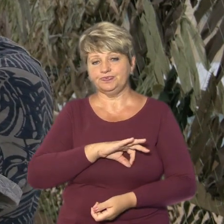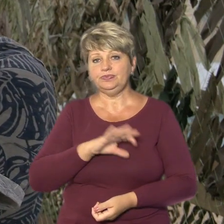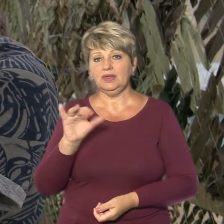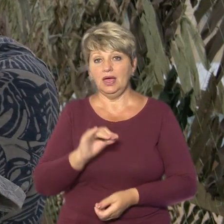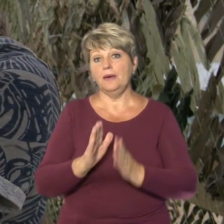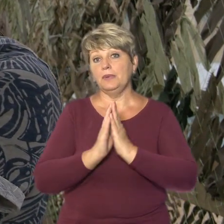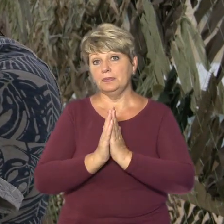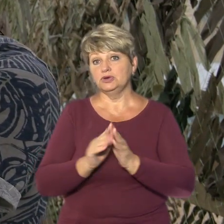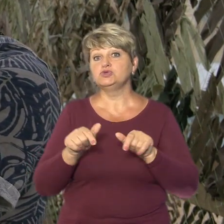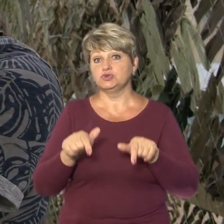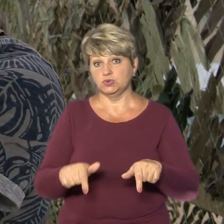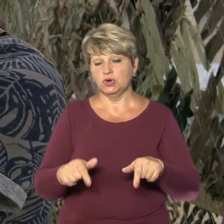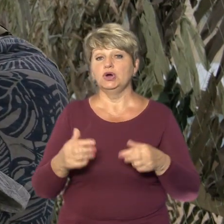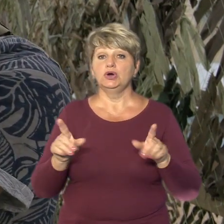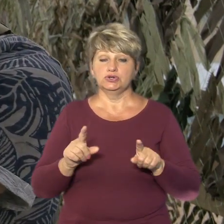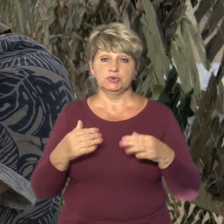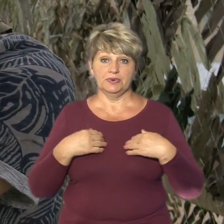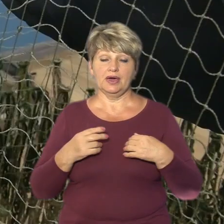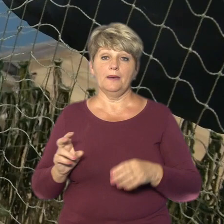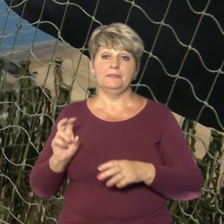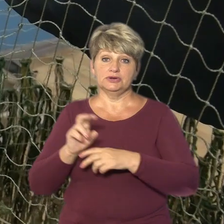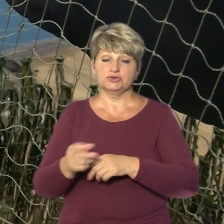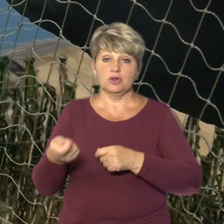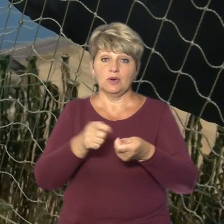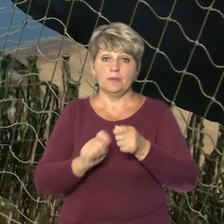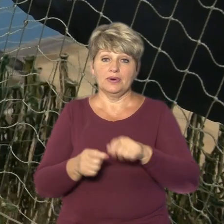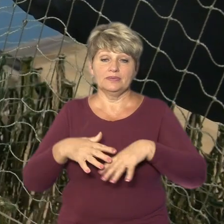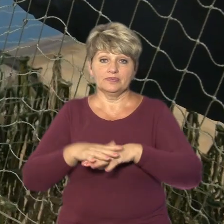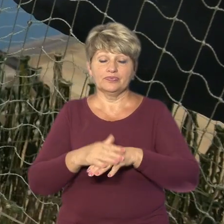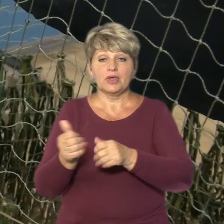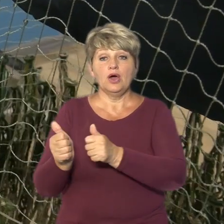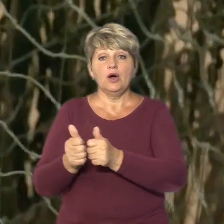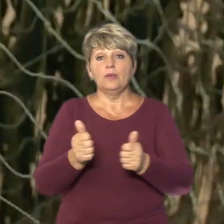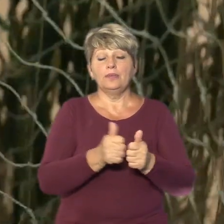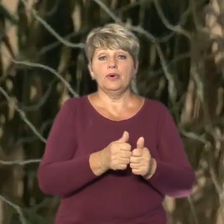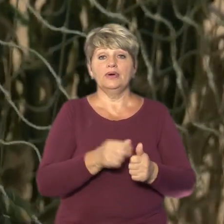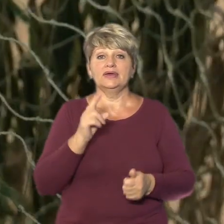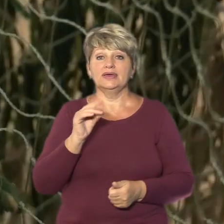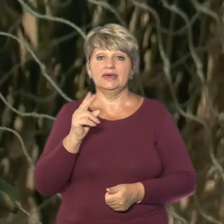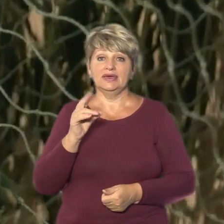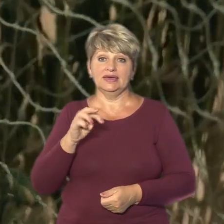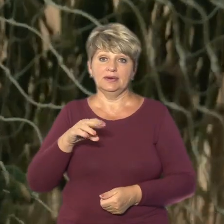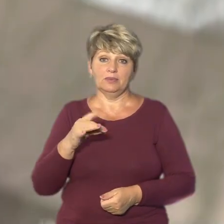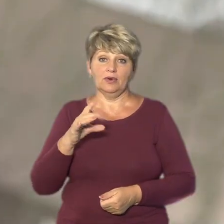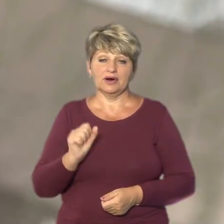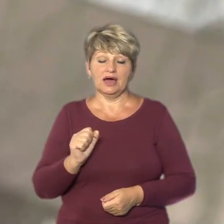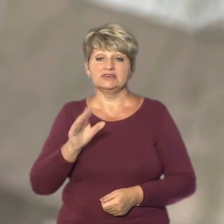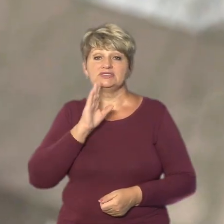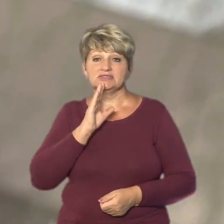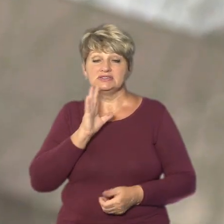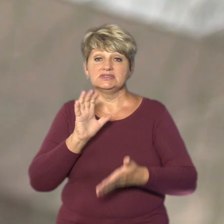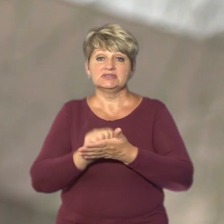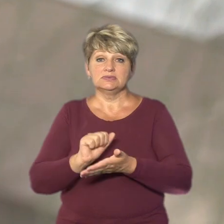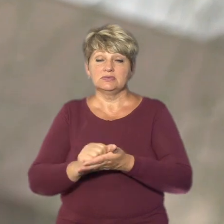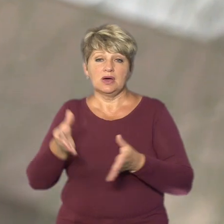запросили сюди, щоб я приплів стрічки. Поруч із сітками плетекі кімери черкащанка Альона Кравченко. Каже, за місяць